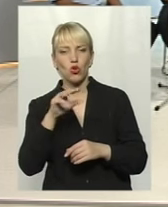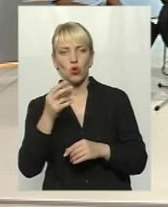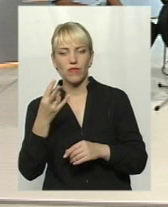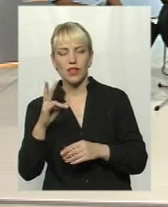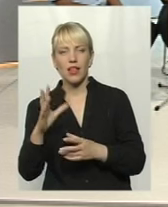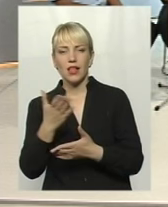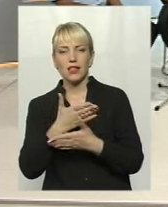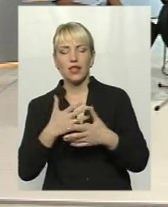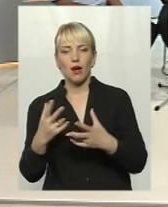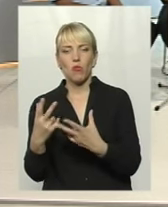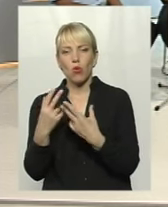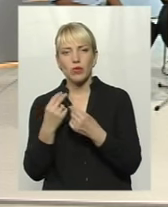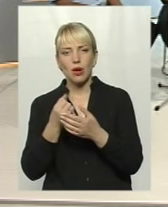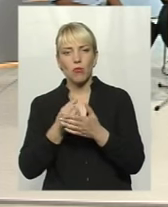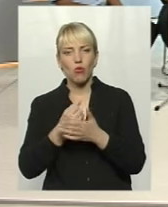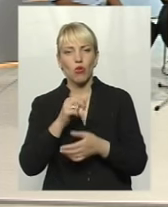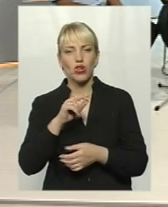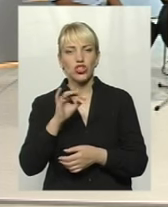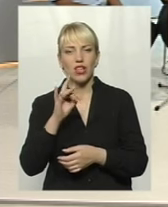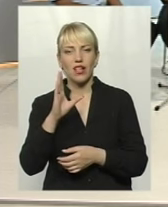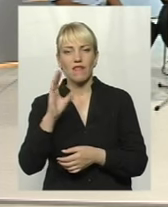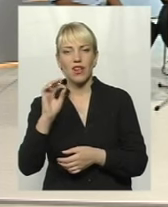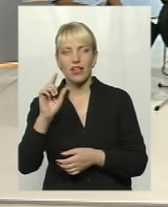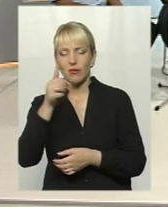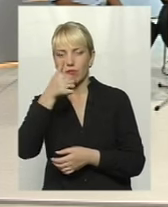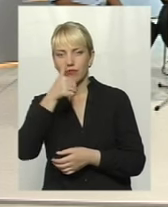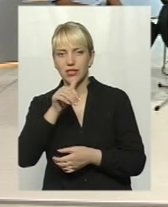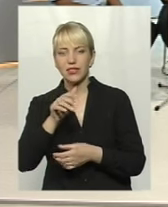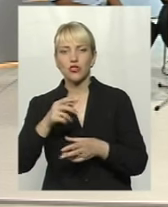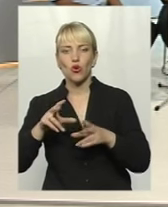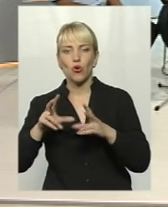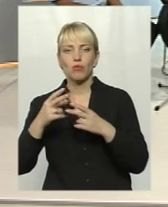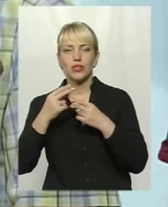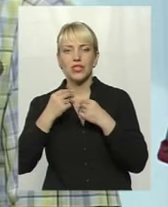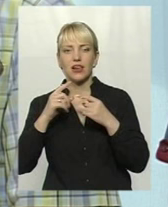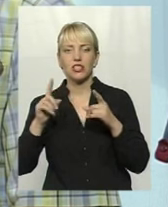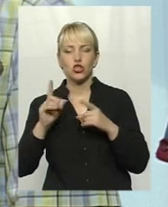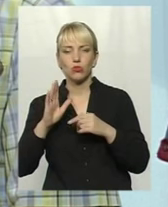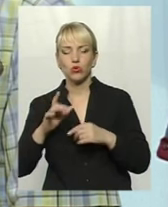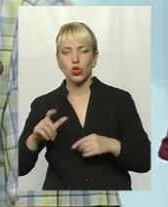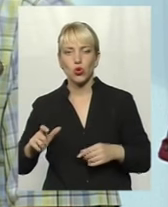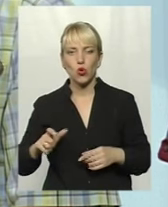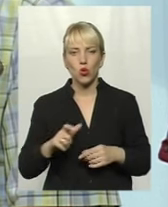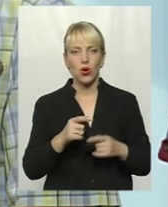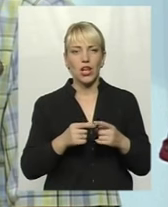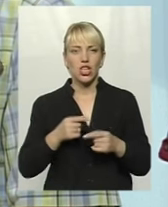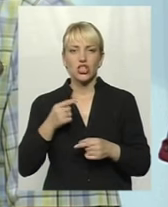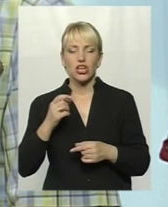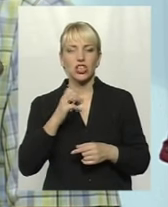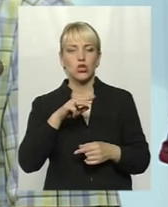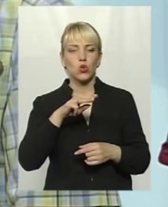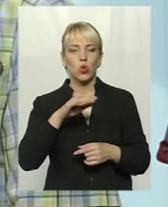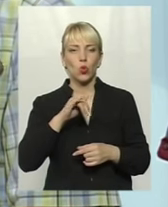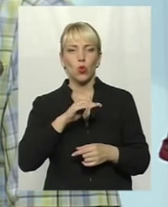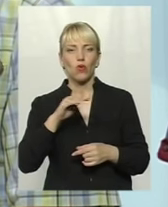обіцяли по червень місяць, що дорога буде прокладена через Стовчинецький ліс. А це 14 кілометрів до міста